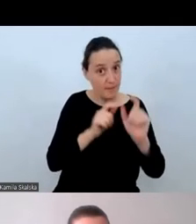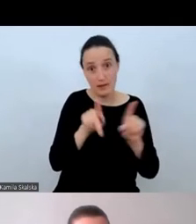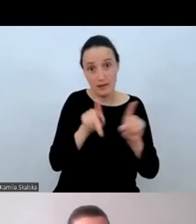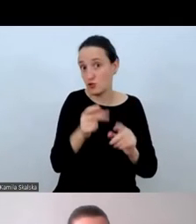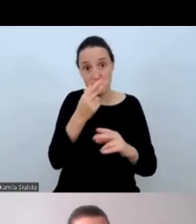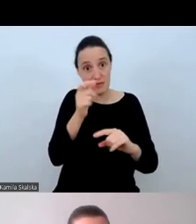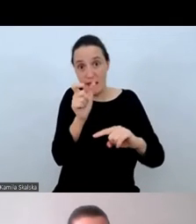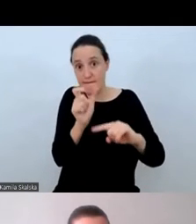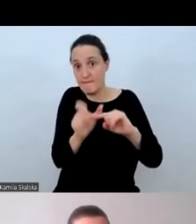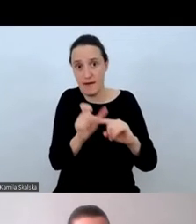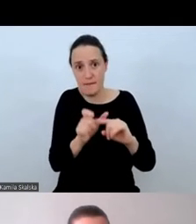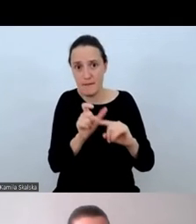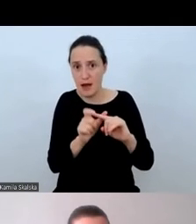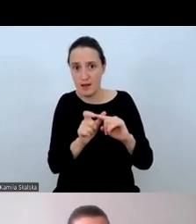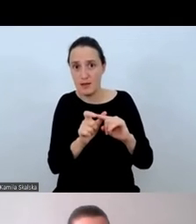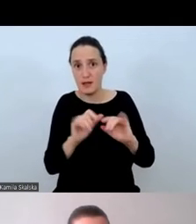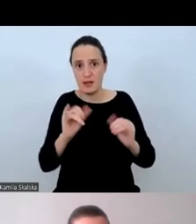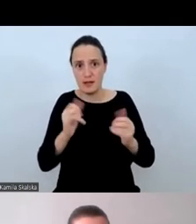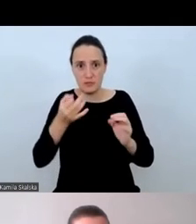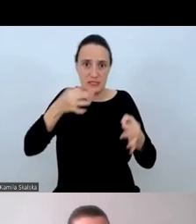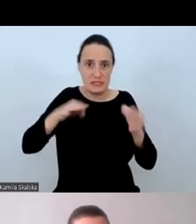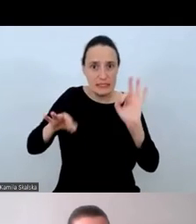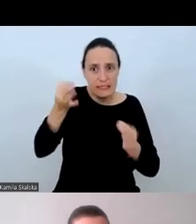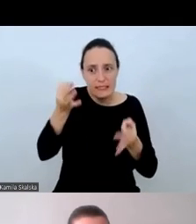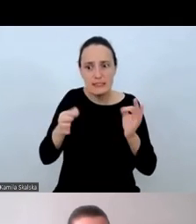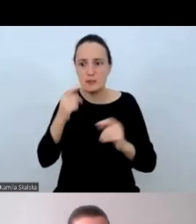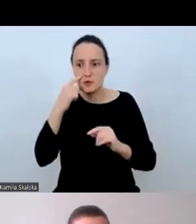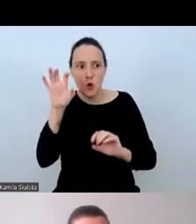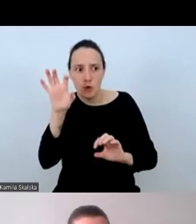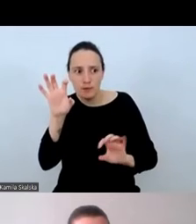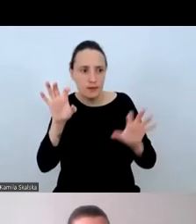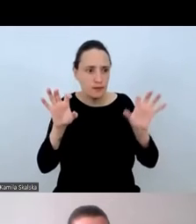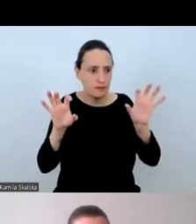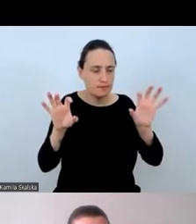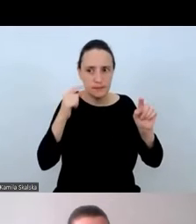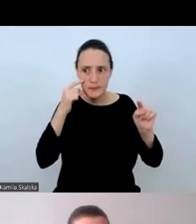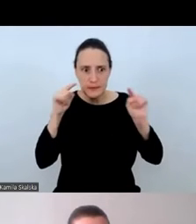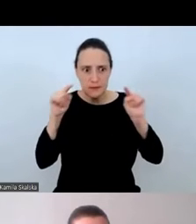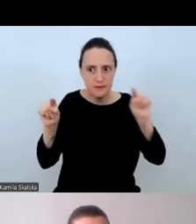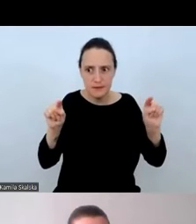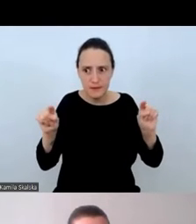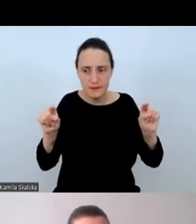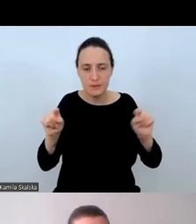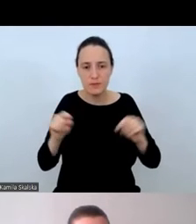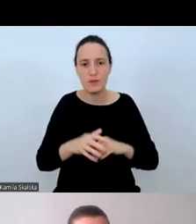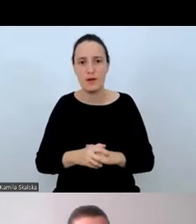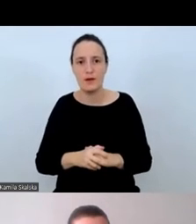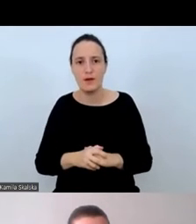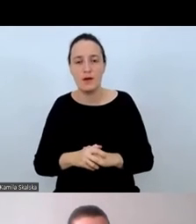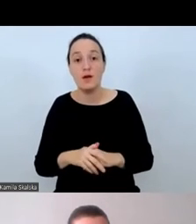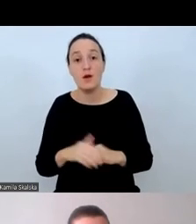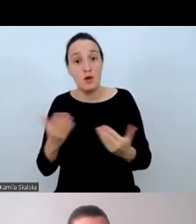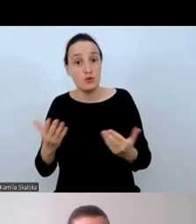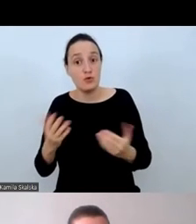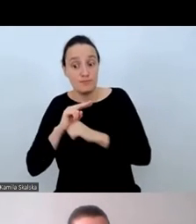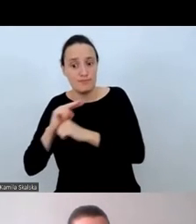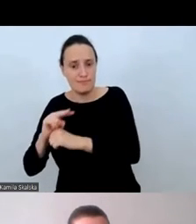Gdy przyjrzeliśmy się tym wszystkim subprocesom poznawczym,